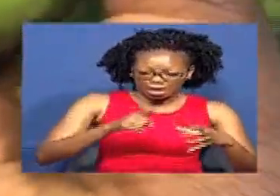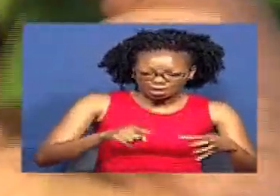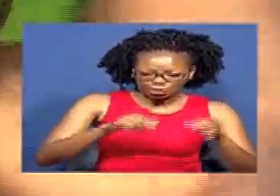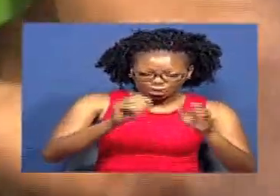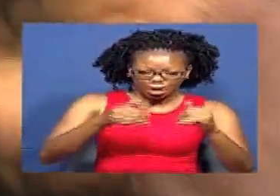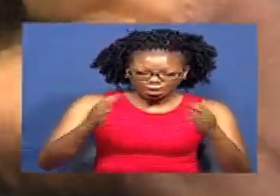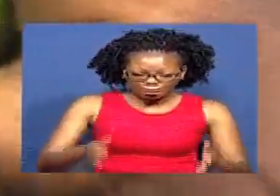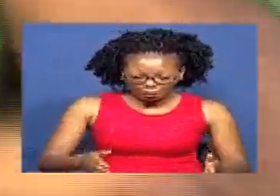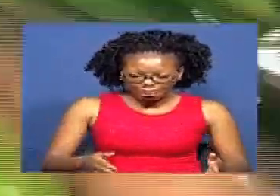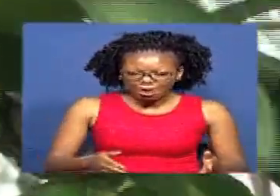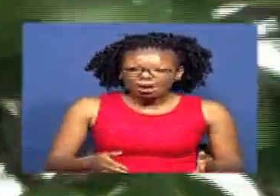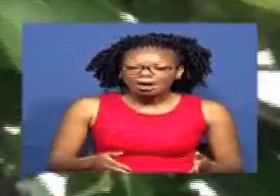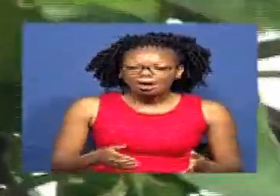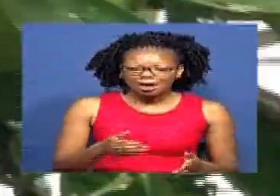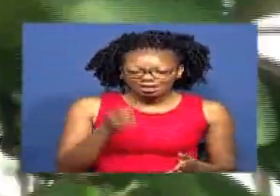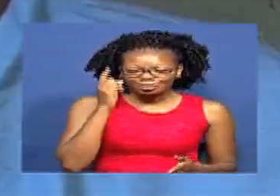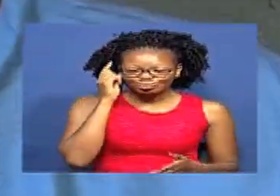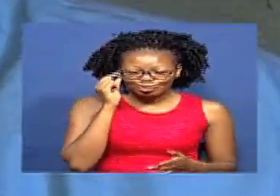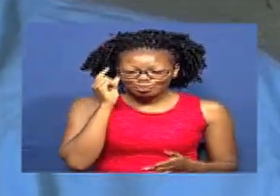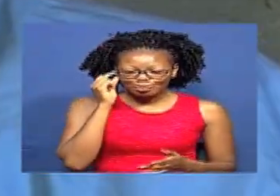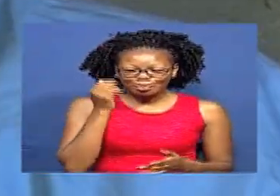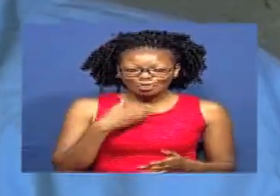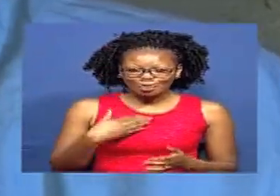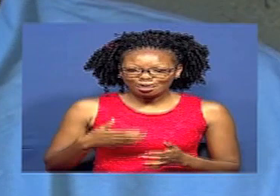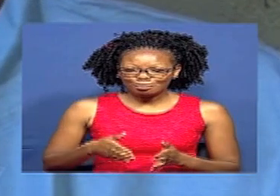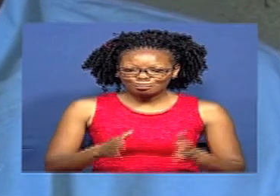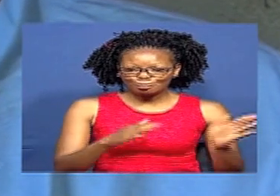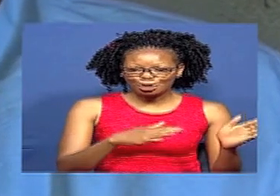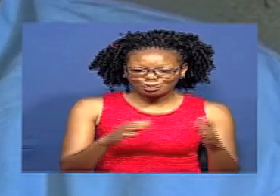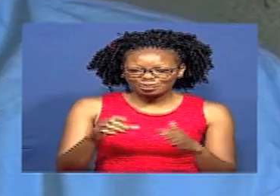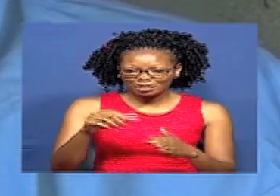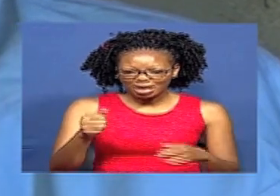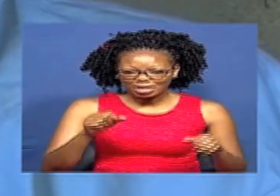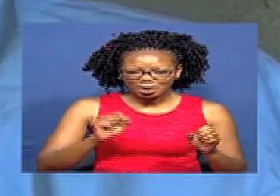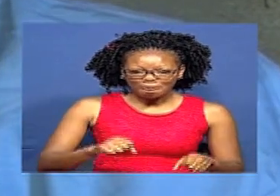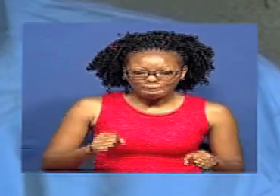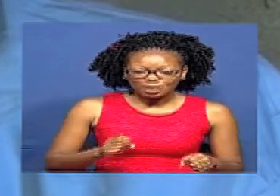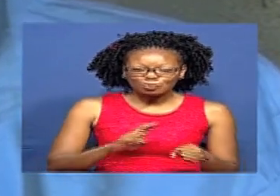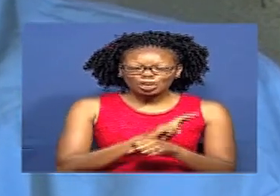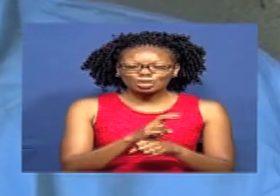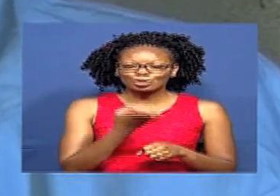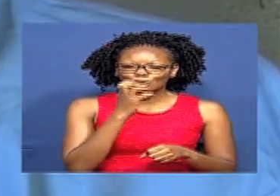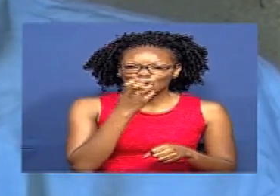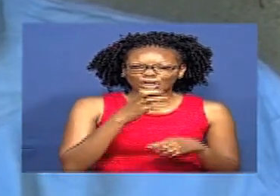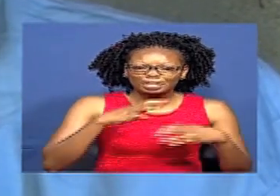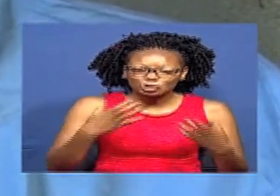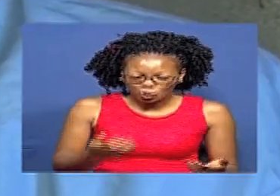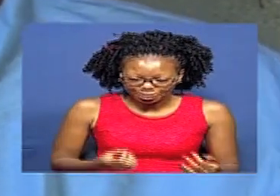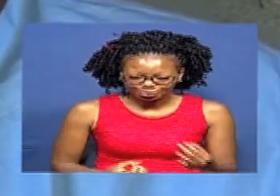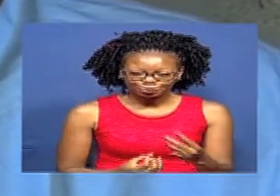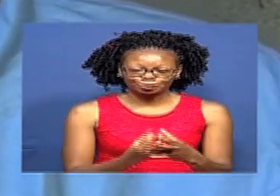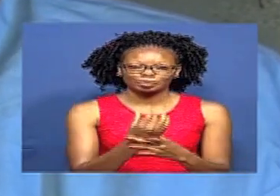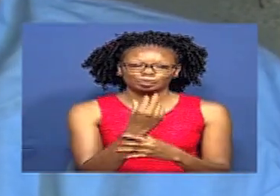ambayo wanaweza kufanya na machungwa Hii machungwa yetu tukisha ipanda, tumesha itengeneza imekoma,